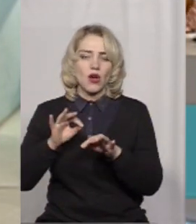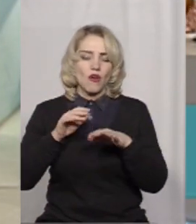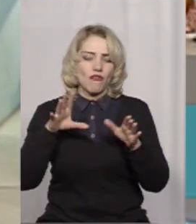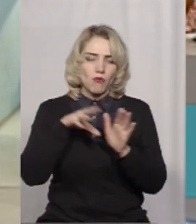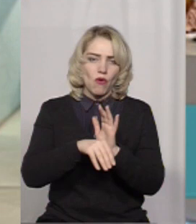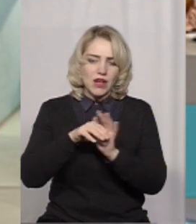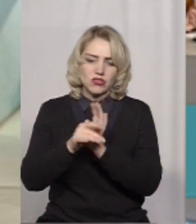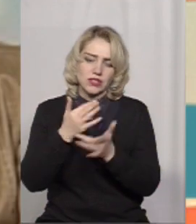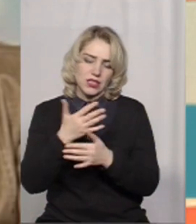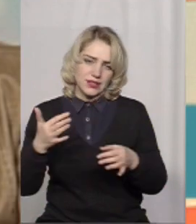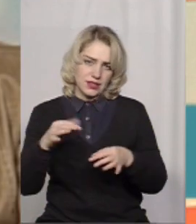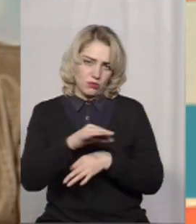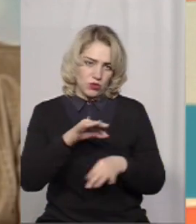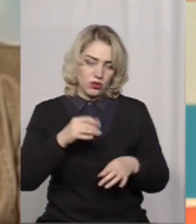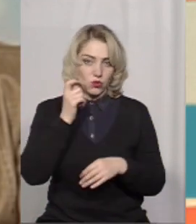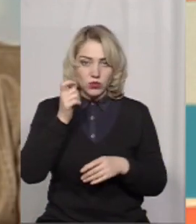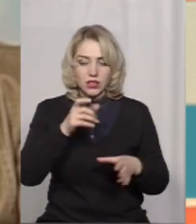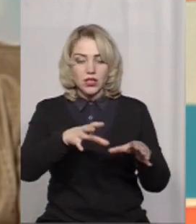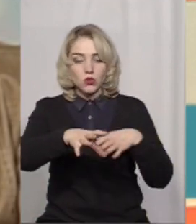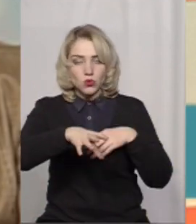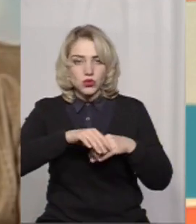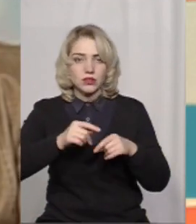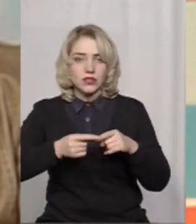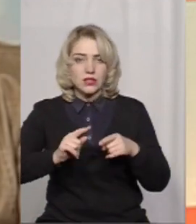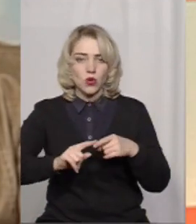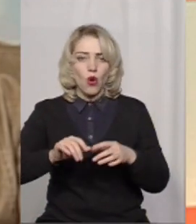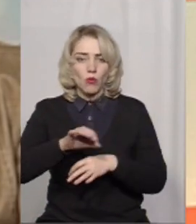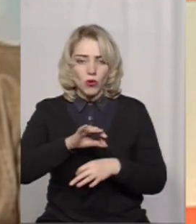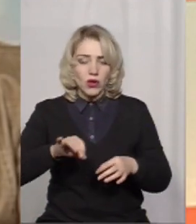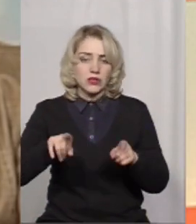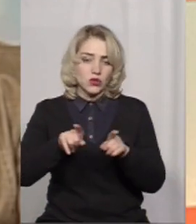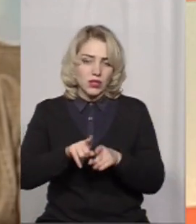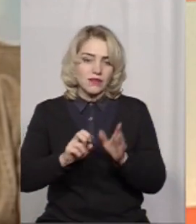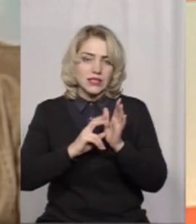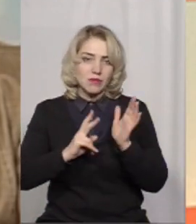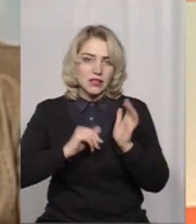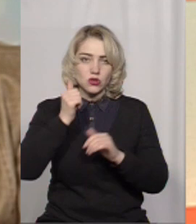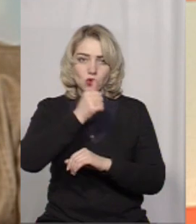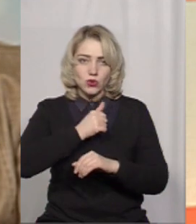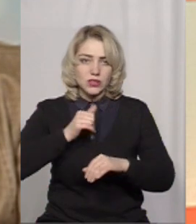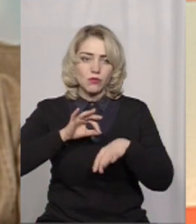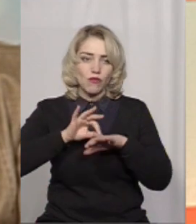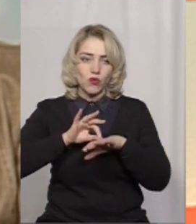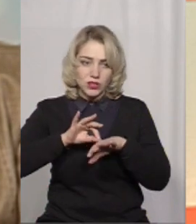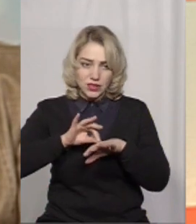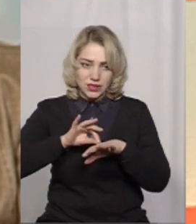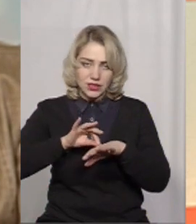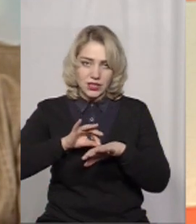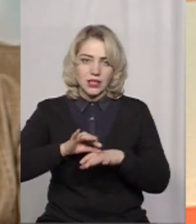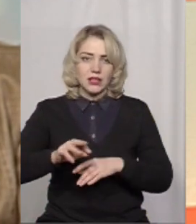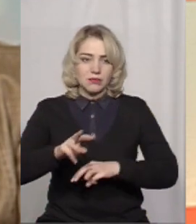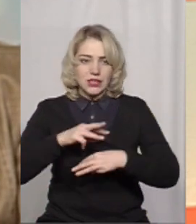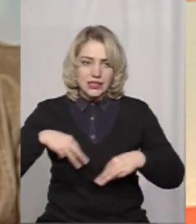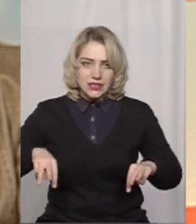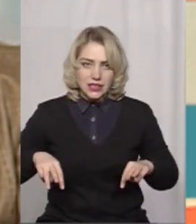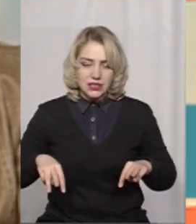проекти. Україна долучилася до цього процесу. Так, в 2017 році проводилося, в